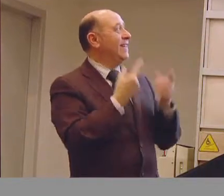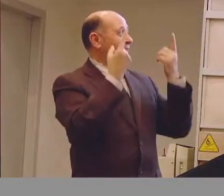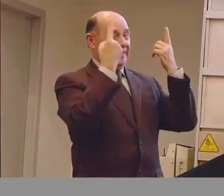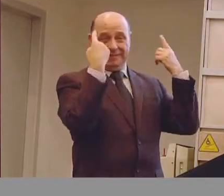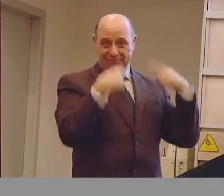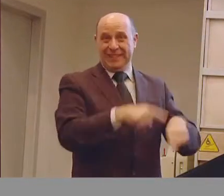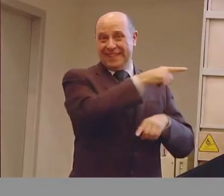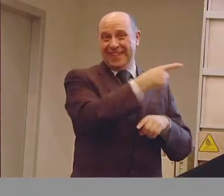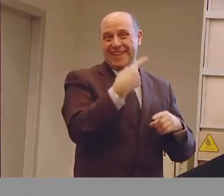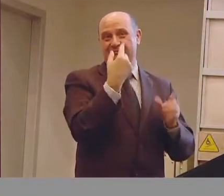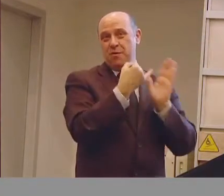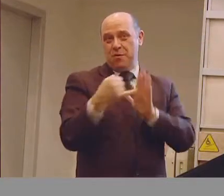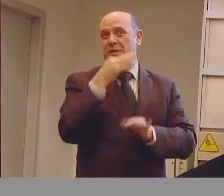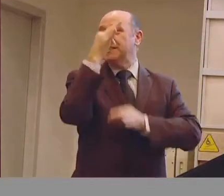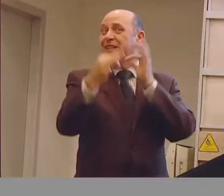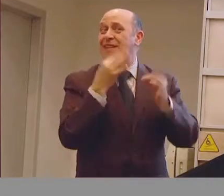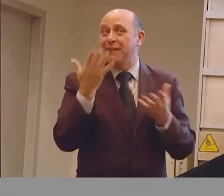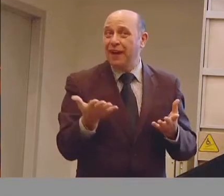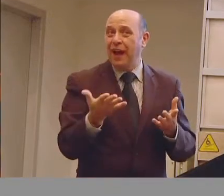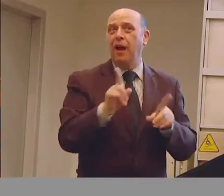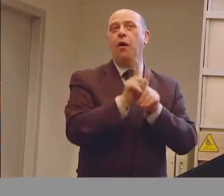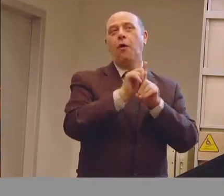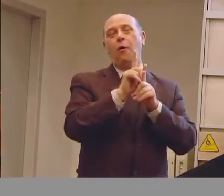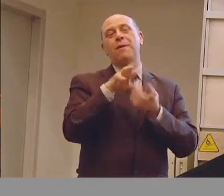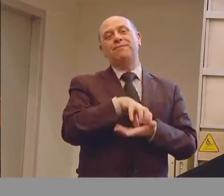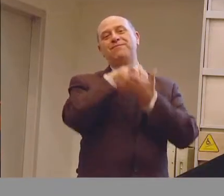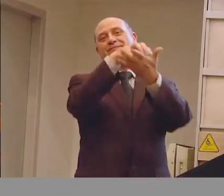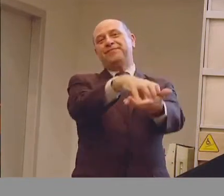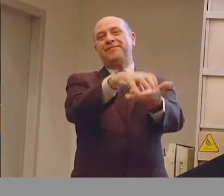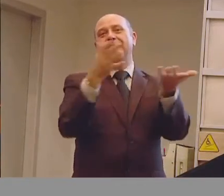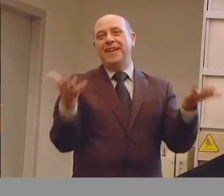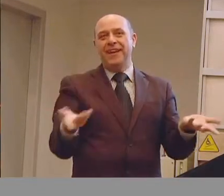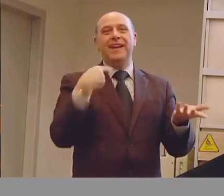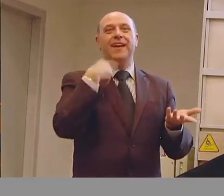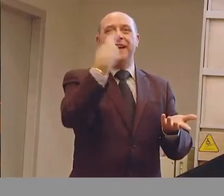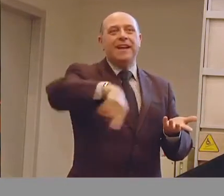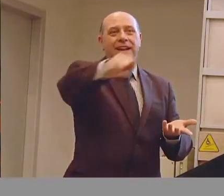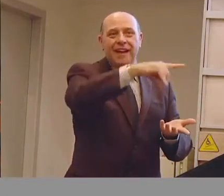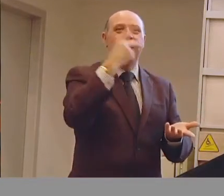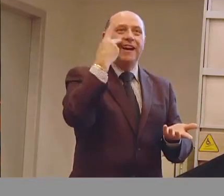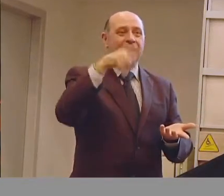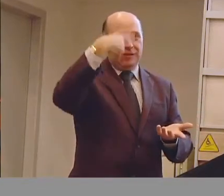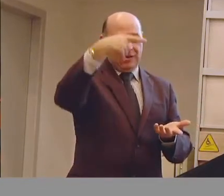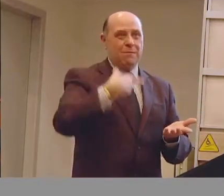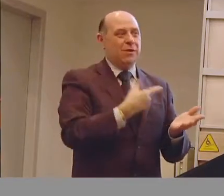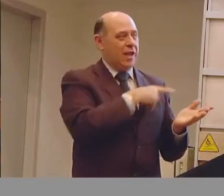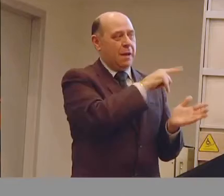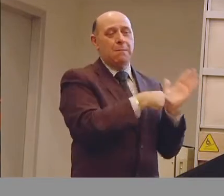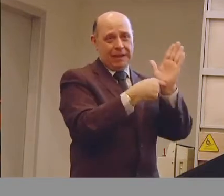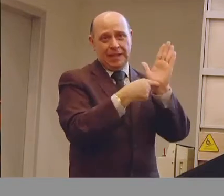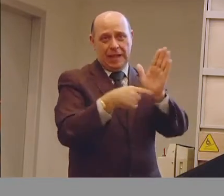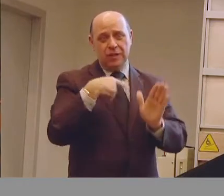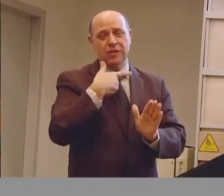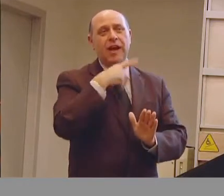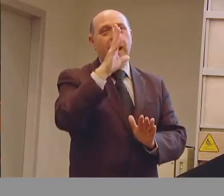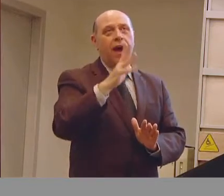mio discorso con questa foto, è in qualche modo un preambolo e anticipiamo quelle che poi le successive presentazioni,